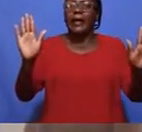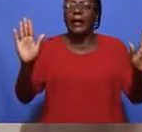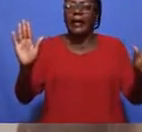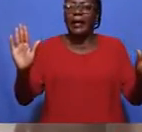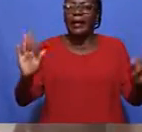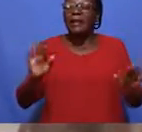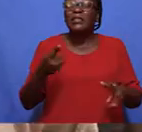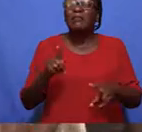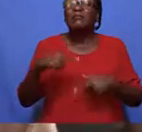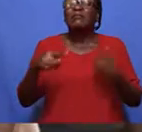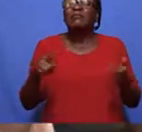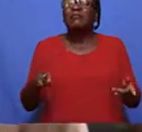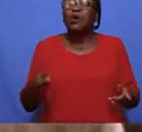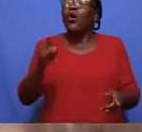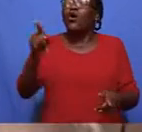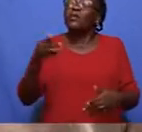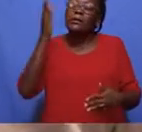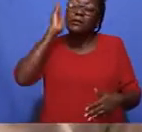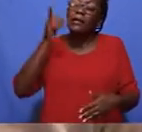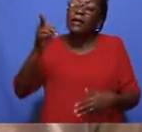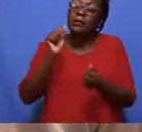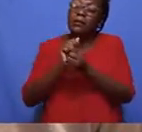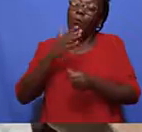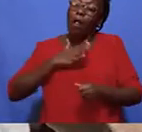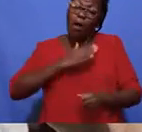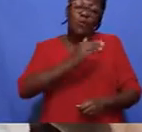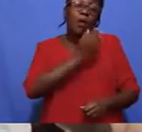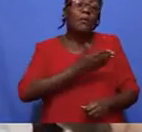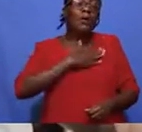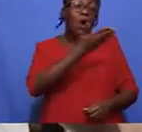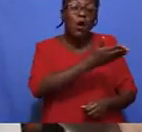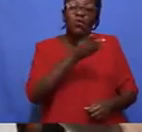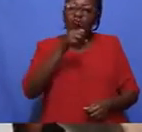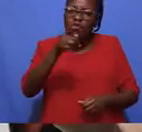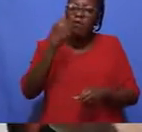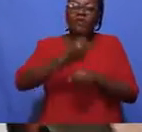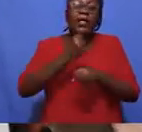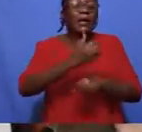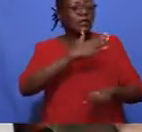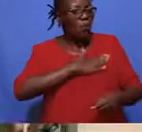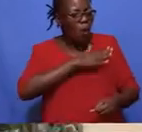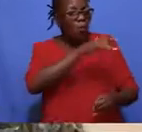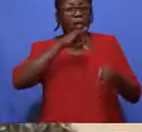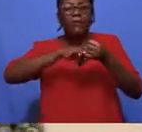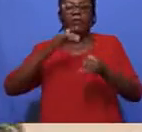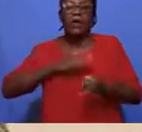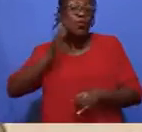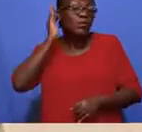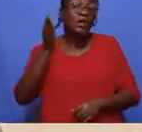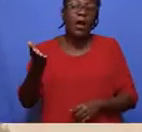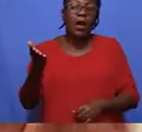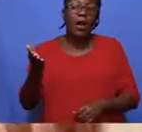Nini kinaenderea hapa? Oya, sikiliza Hili ni jambolangu na mke wangu Na huyo ni mfanya kazi wangu Na ni rafikiria wangu Unasikia?